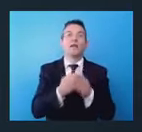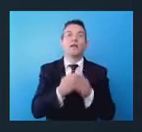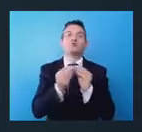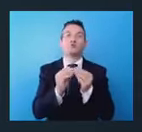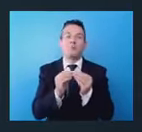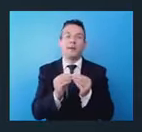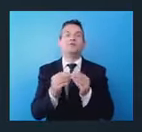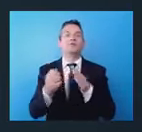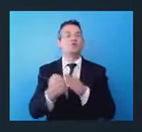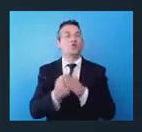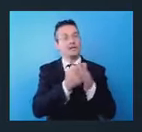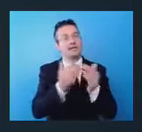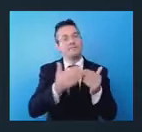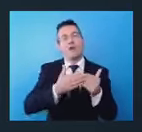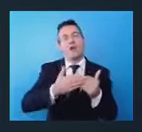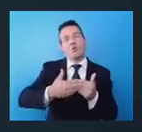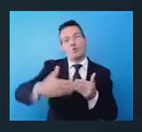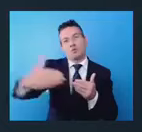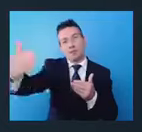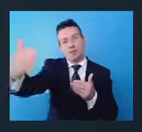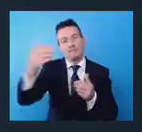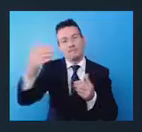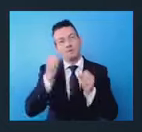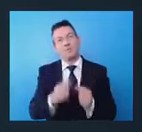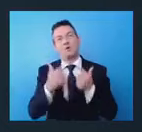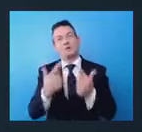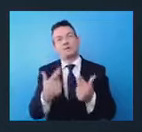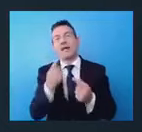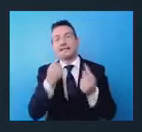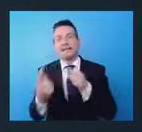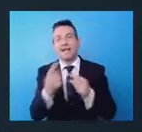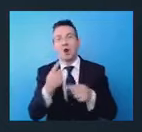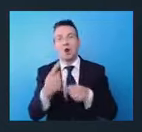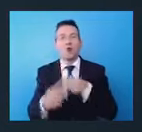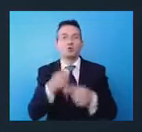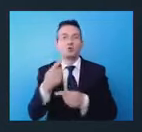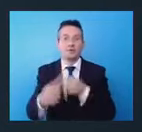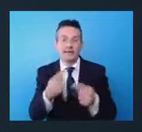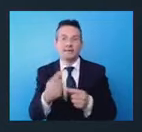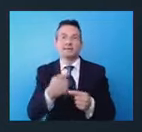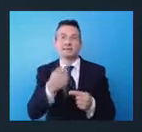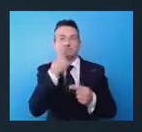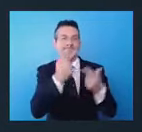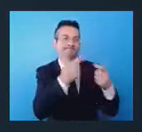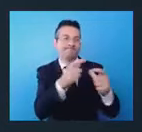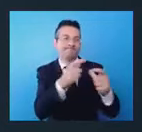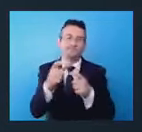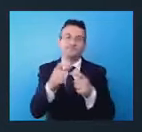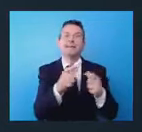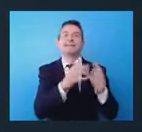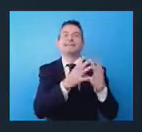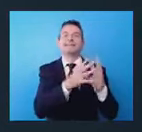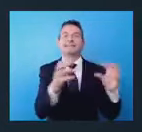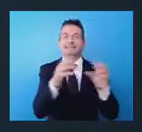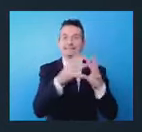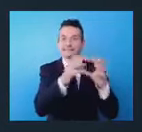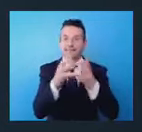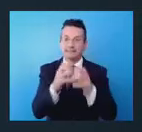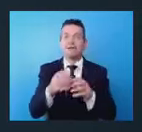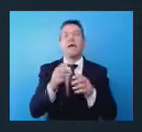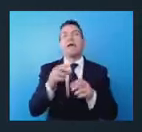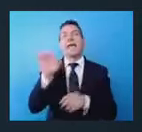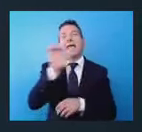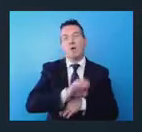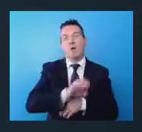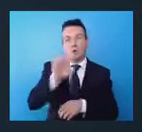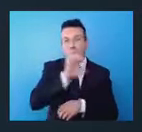lungo termine che possa assicurare un dialogo costante tra i key players del settore, tanto a livello europeo quanto a livello nazionale, al